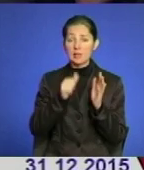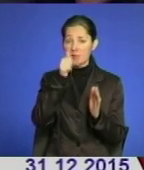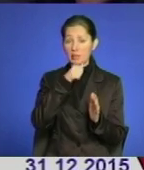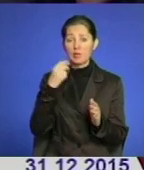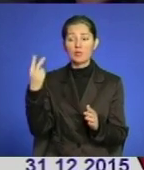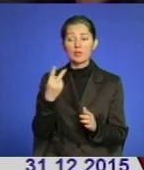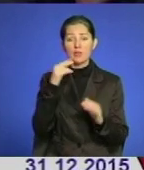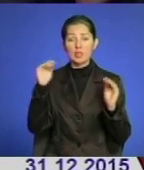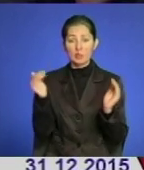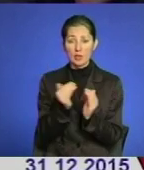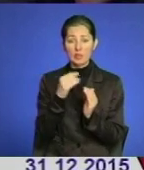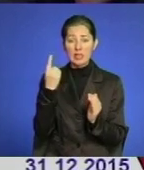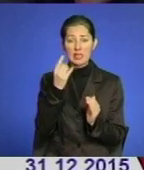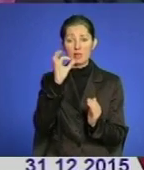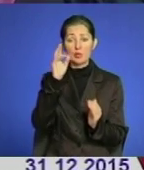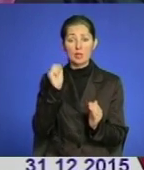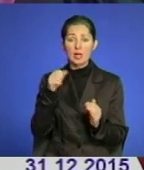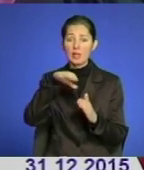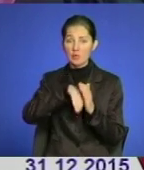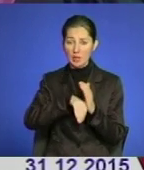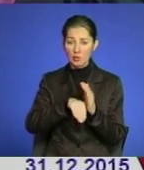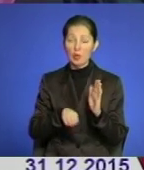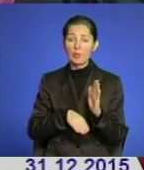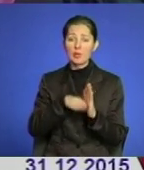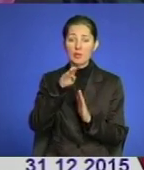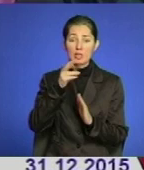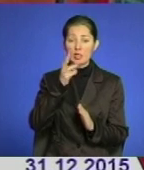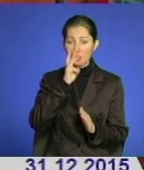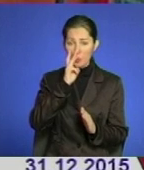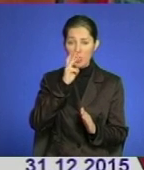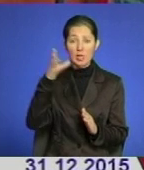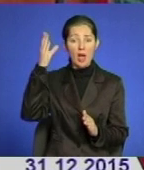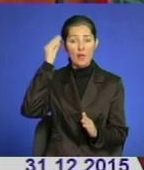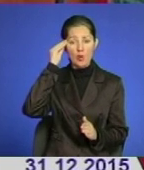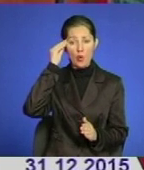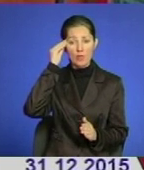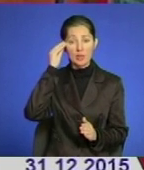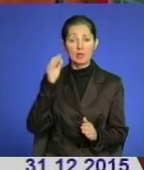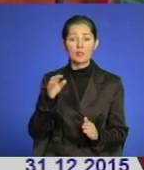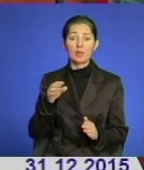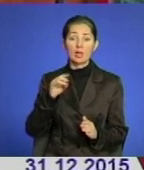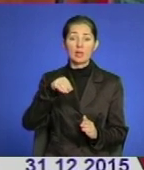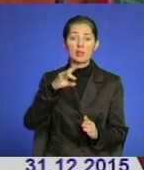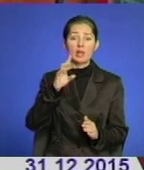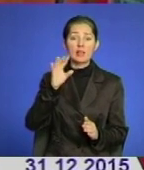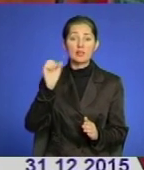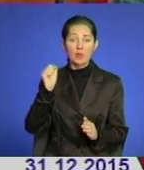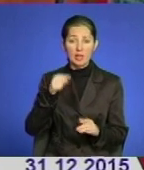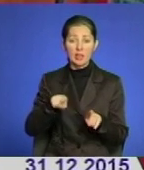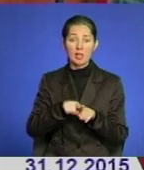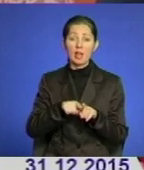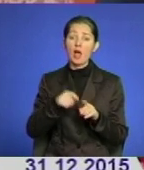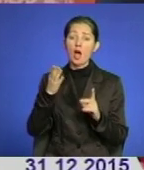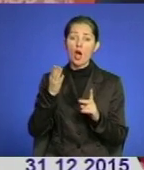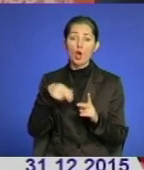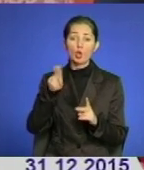вдвічі зменшений єдиний соціальний внесок підвищення заробітної плати. Враховані трансферти й стабілізаційні дотації.